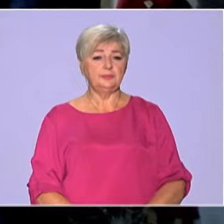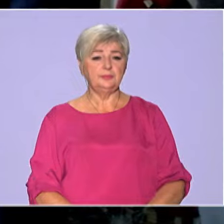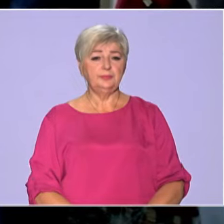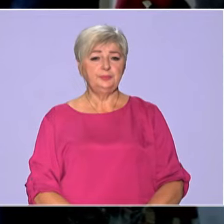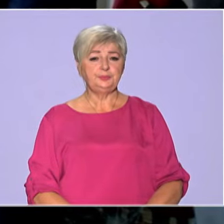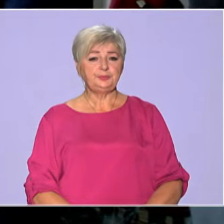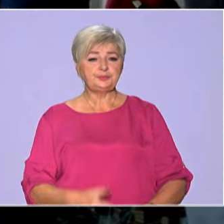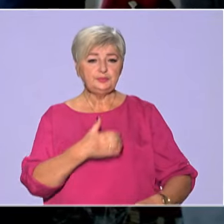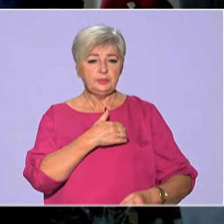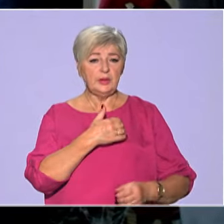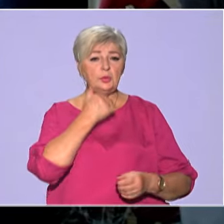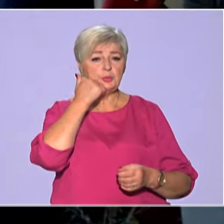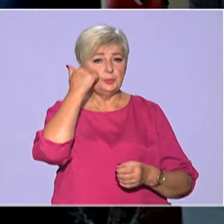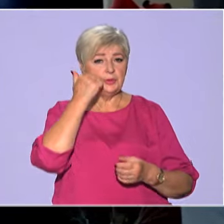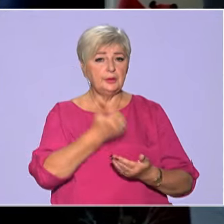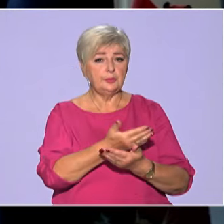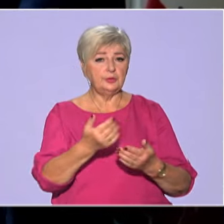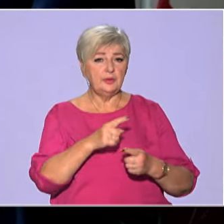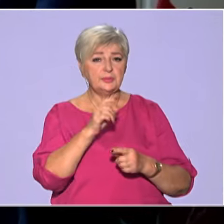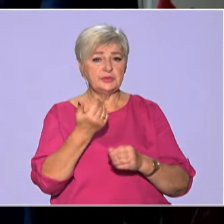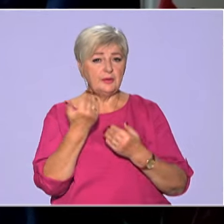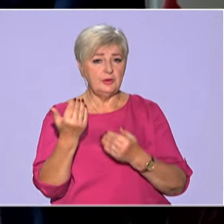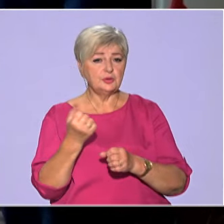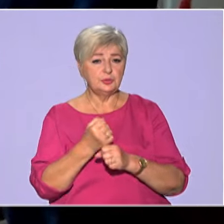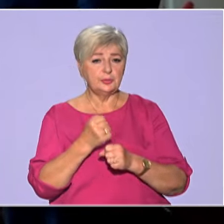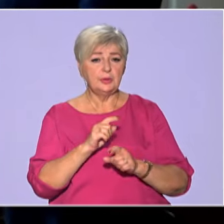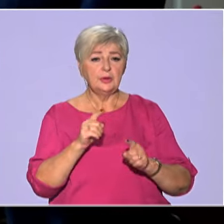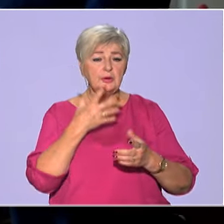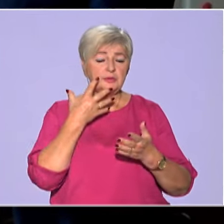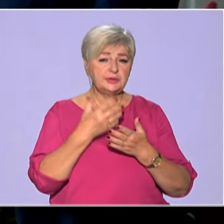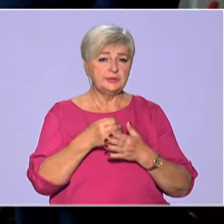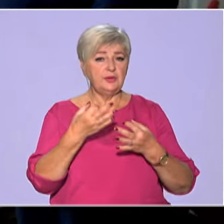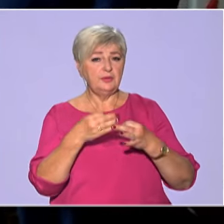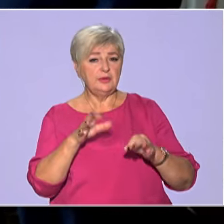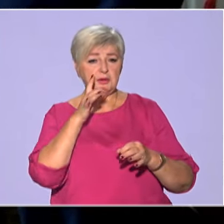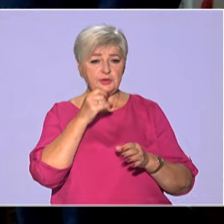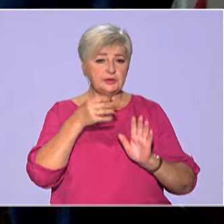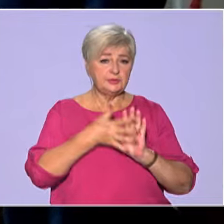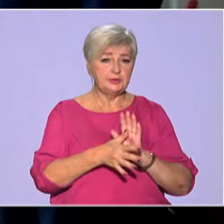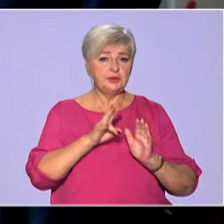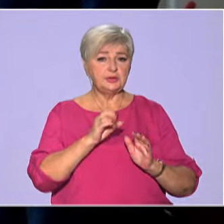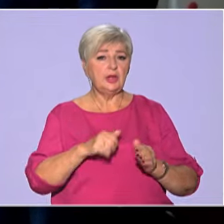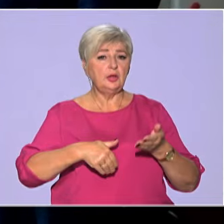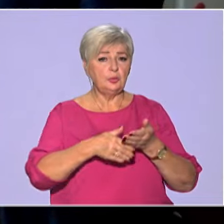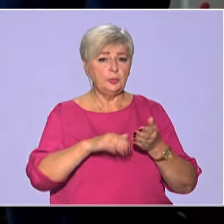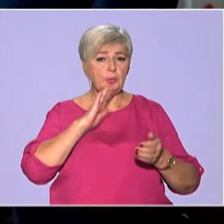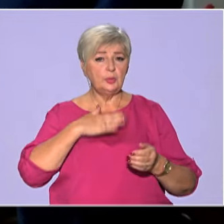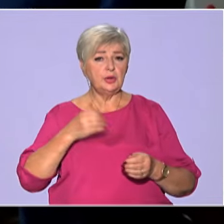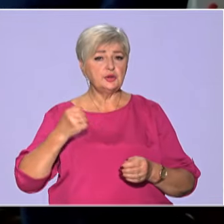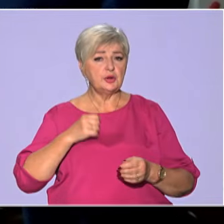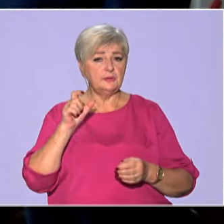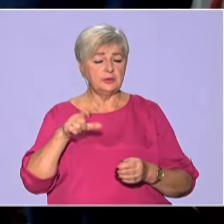Хочу подякувати вам за вашу роботу, що ви свій вільний час витрачаєте на допомогу нашим військовим, допомогу